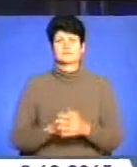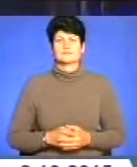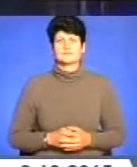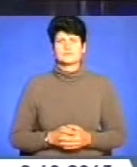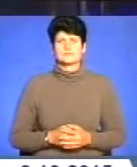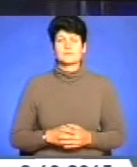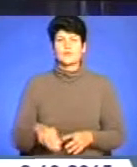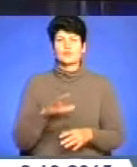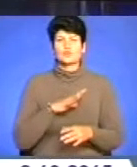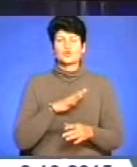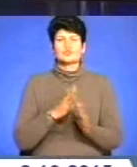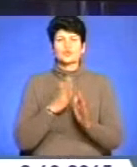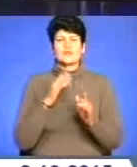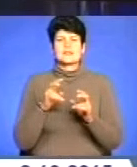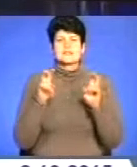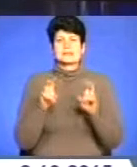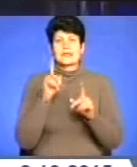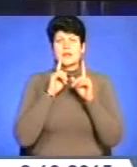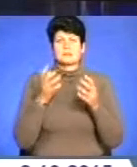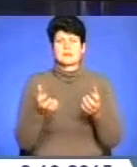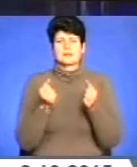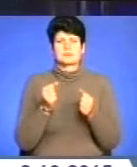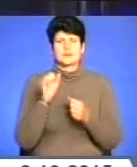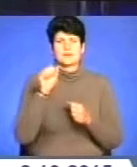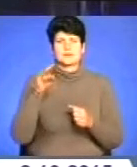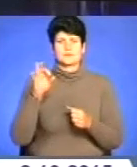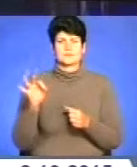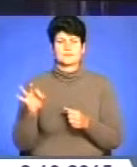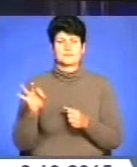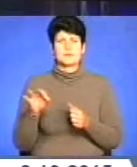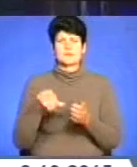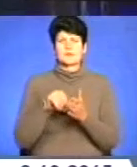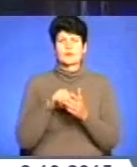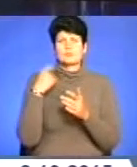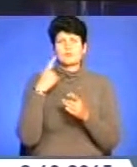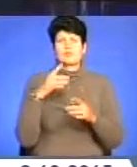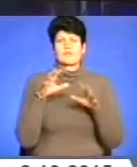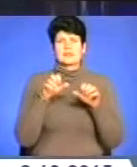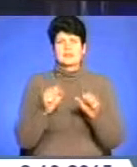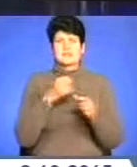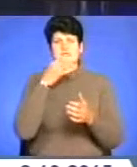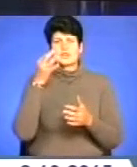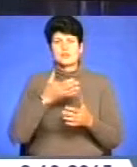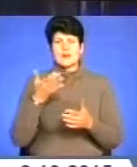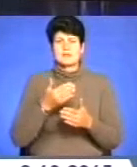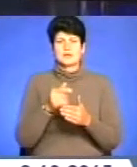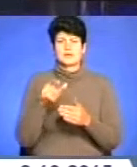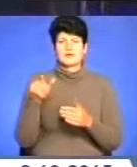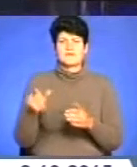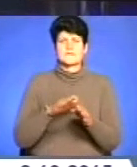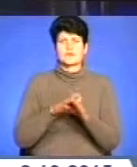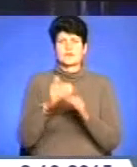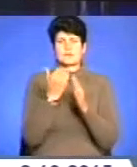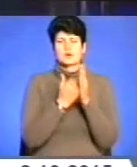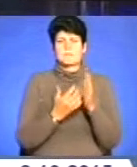Підбулося чергове засідання Ради підтримки учасників антитерористичної операції. Представники обласної влади звітували перед громадськістю про виконання